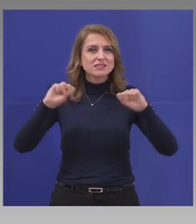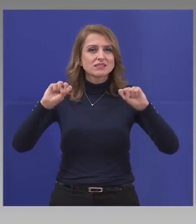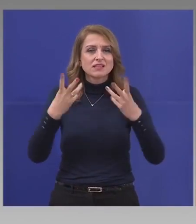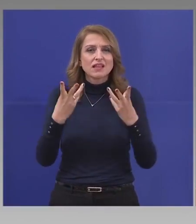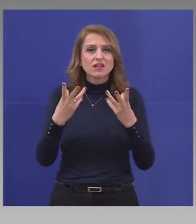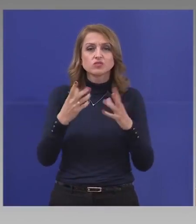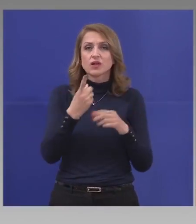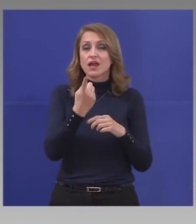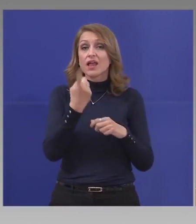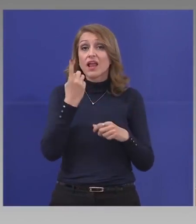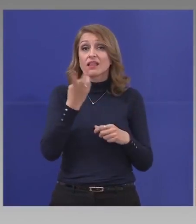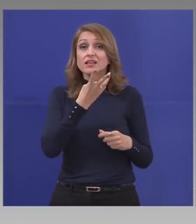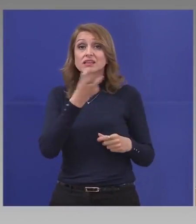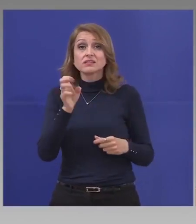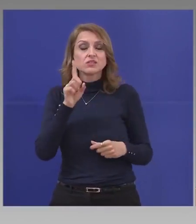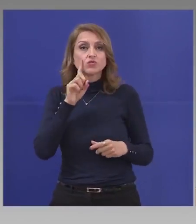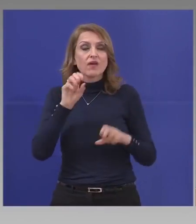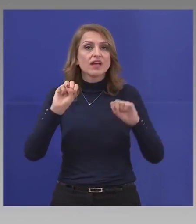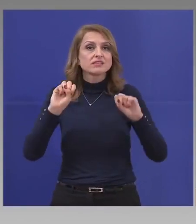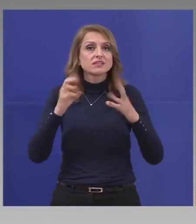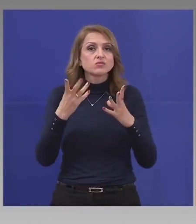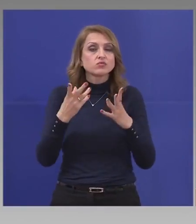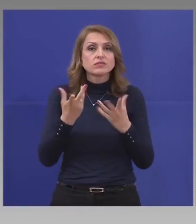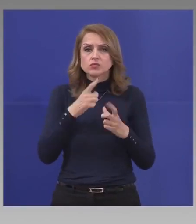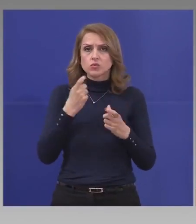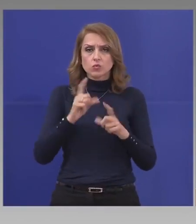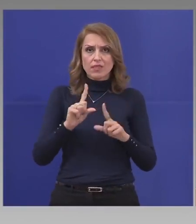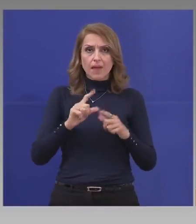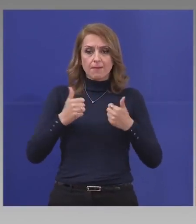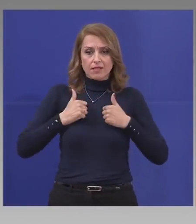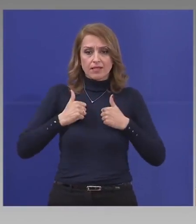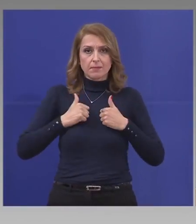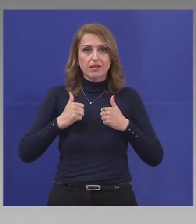Хората наистина са притеснени. За това...